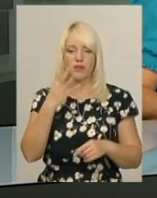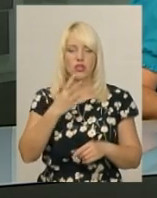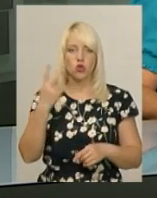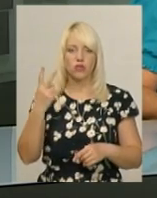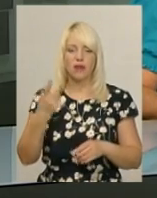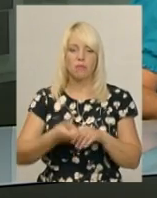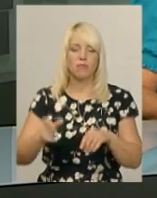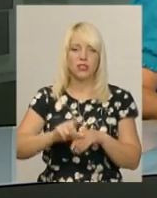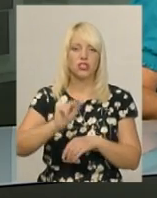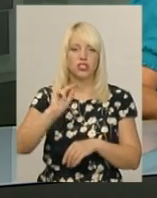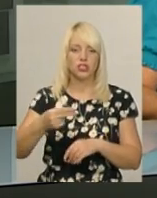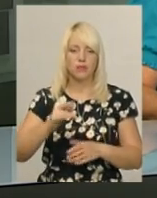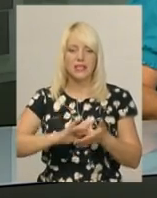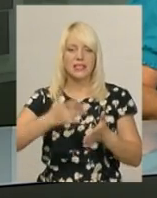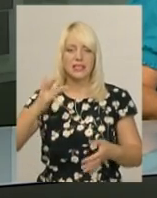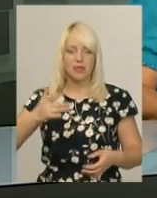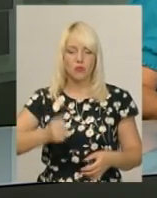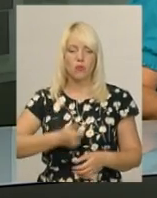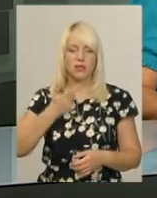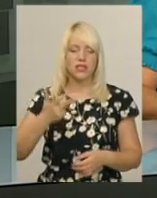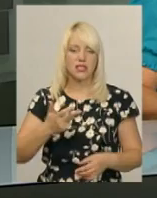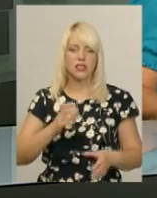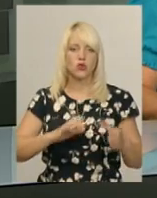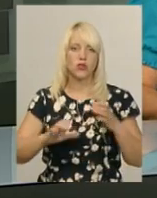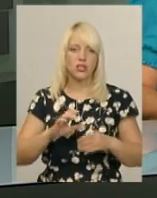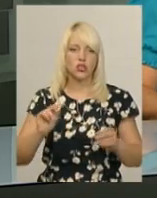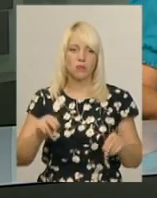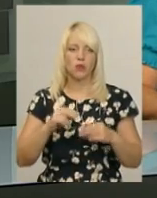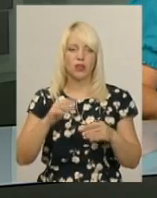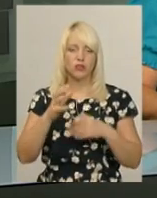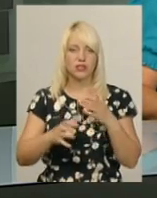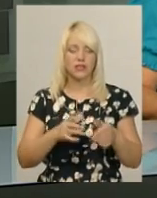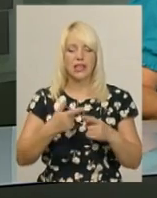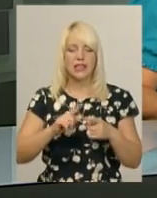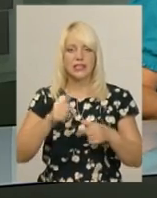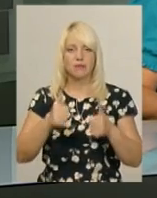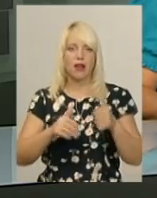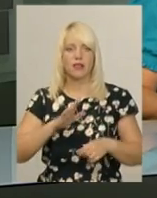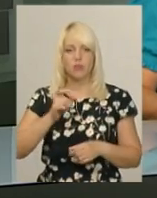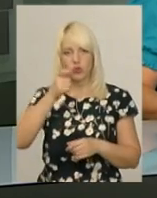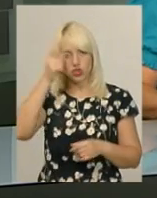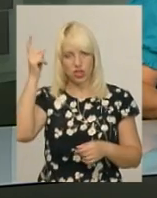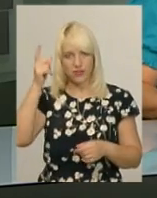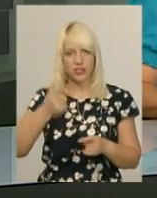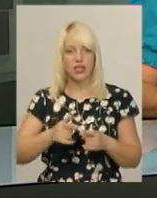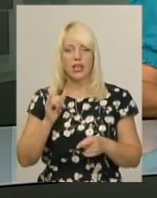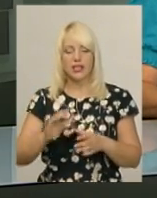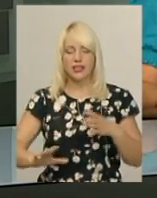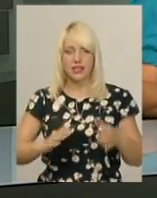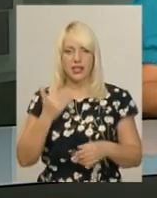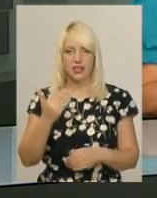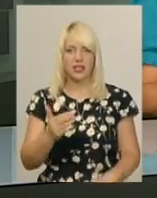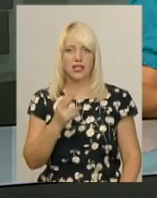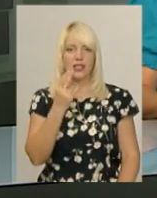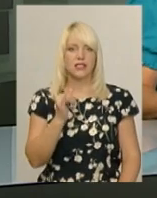кг більше, ніж у срібної призерки студентського чемпіонату світу. Змагання відбувалися в Чехії, в місті Пільзень, а тренує спортсменку